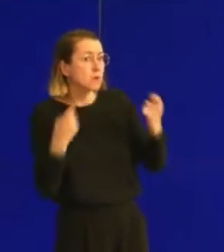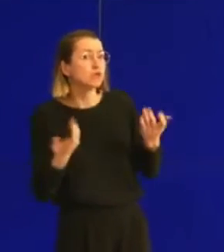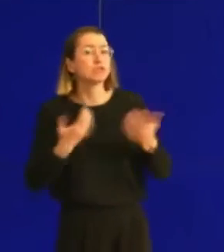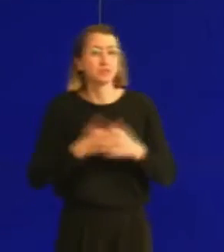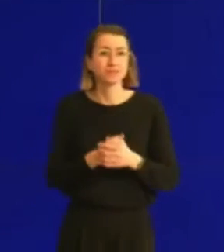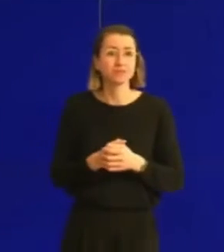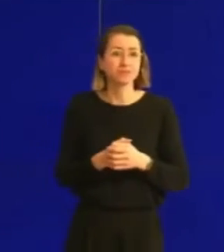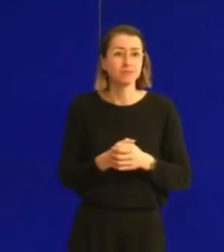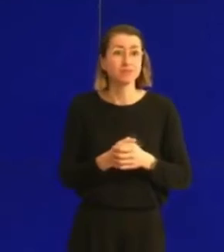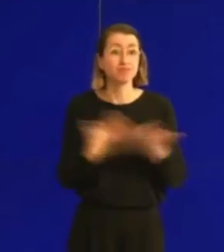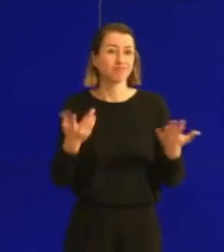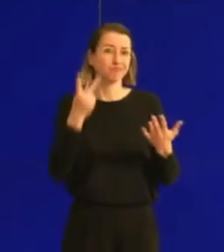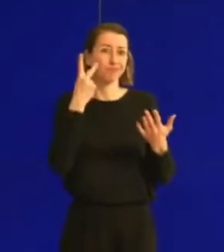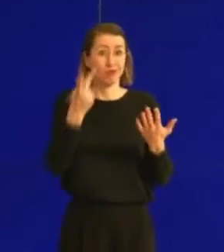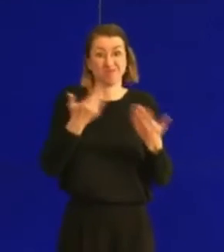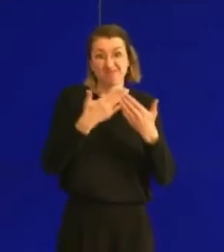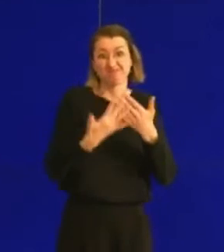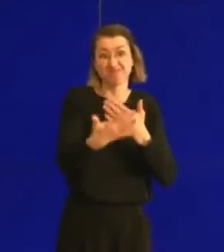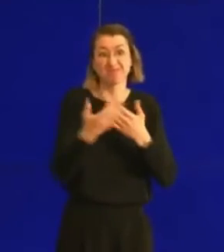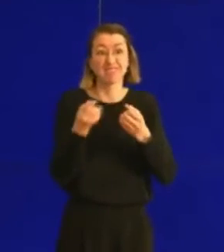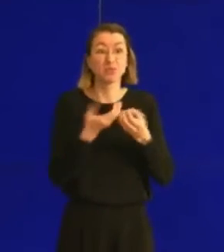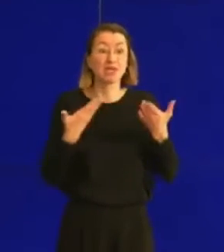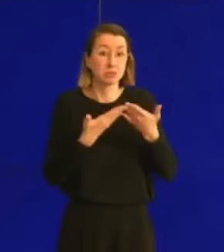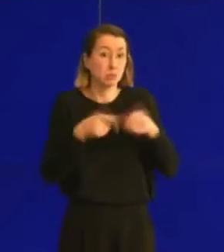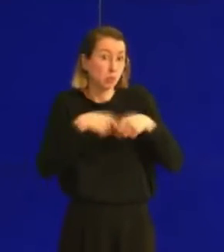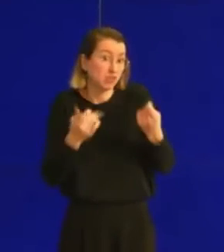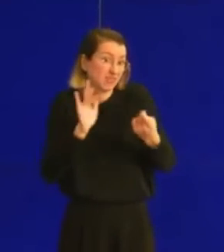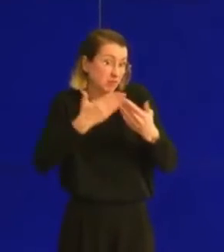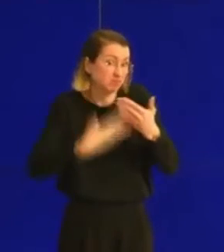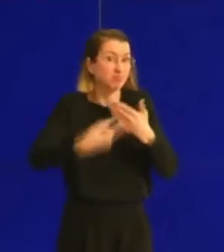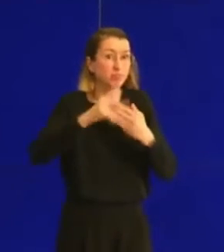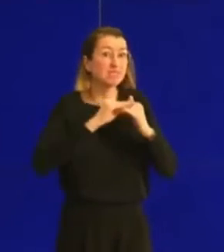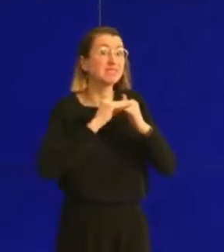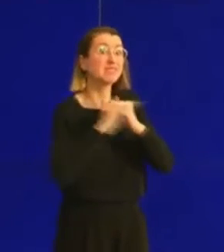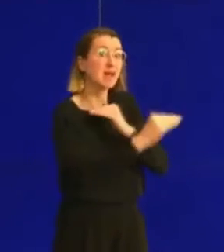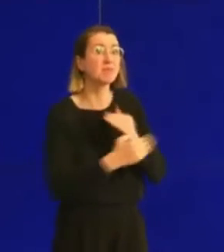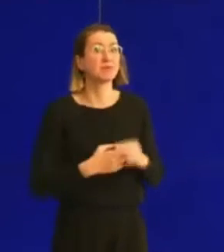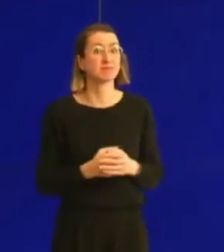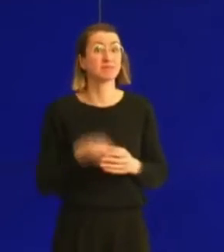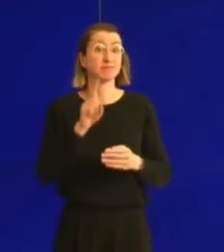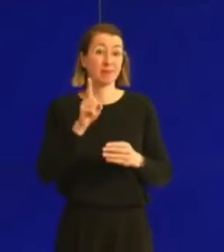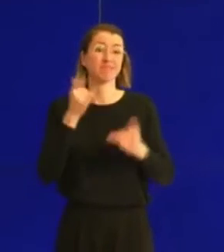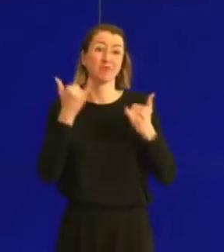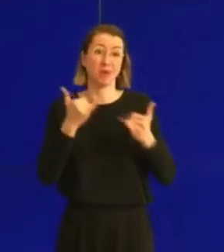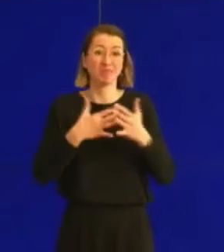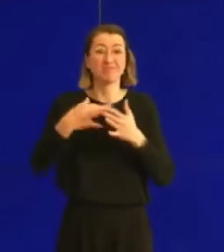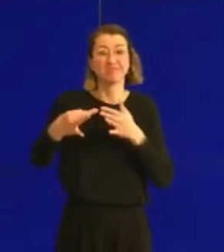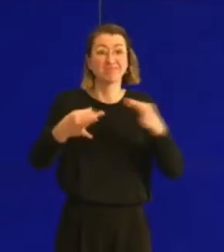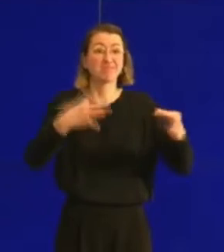plus stable. Par contre, au sein de ces groupes, et notamment les maisons de repos par exemple,